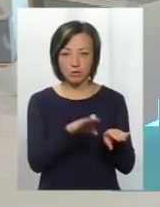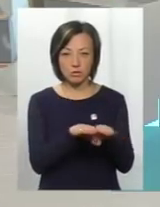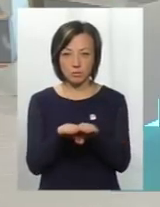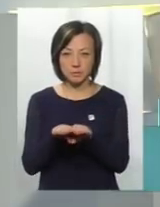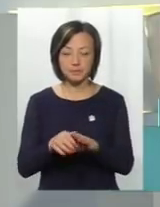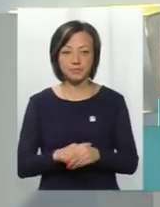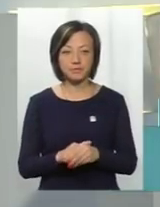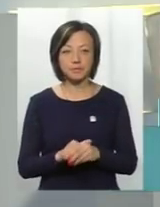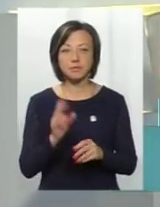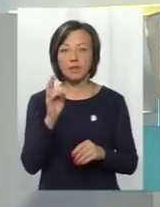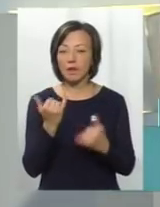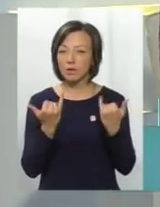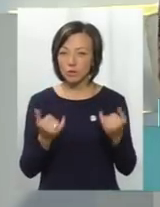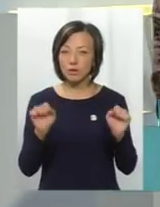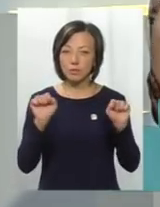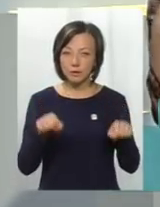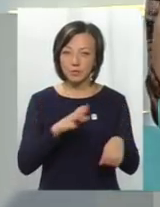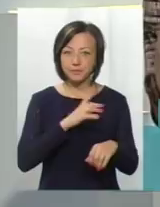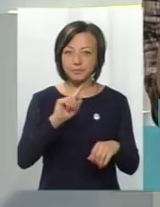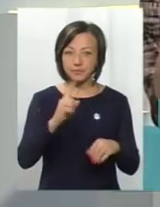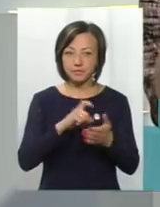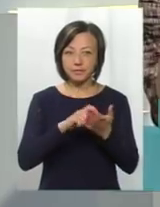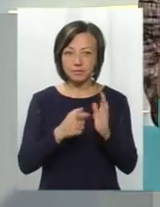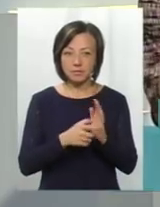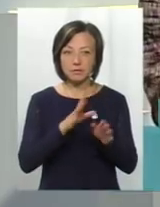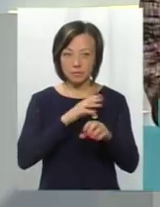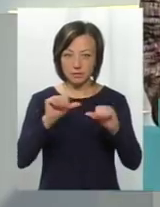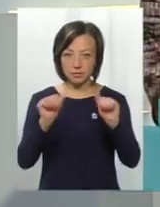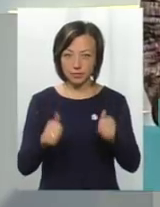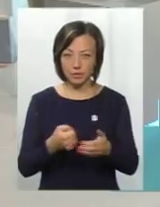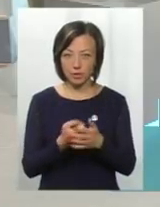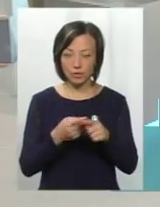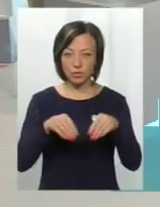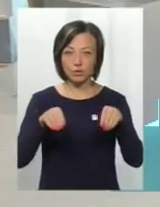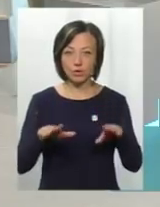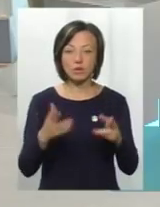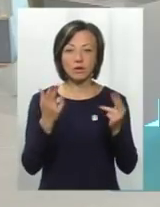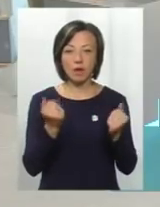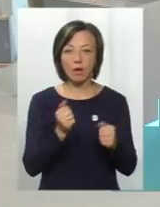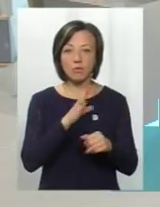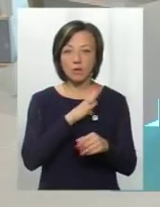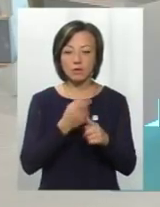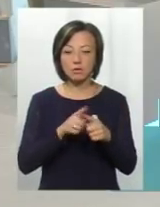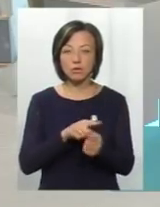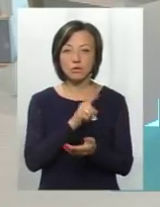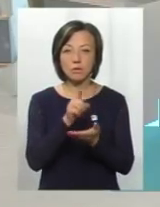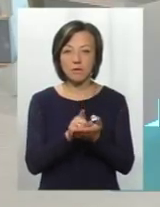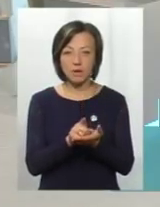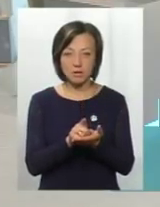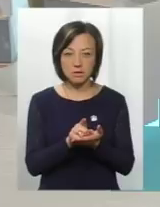Але ж на сьогодні ми можемо говорити про те, що перші класи були сформовані вже до цього рішення? Були, через те, що цьому зобов'язувала